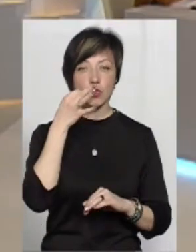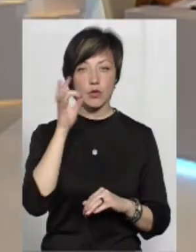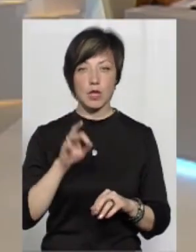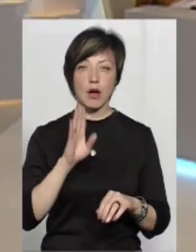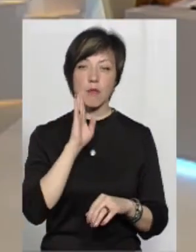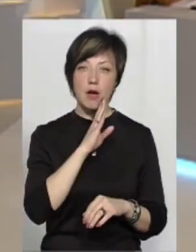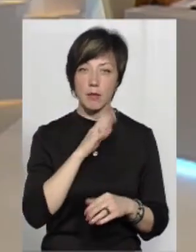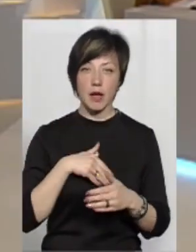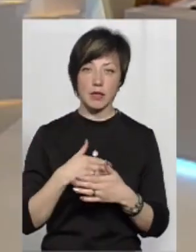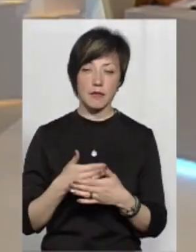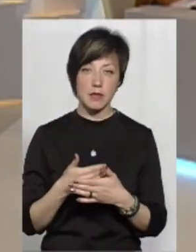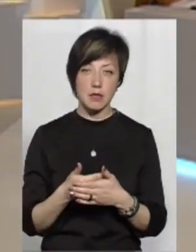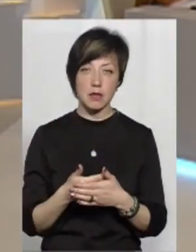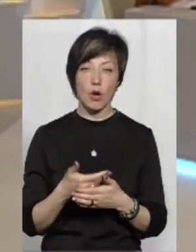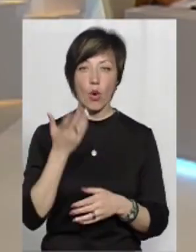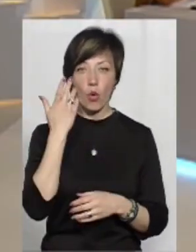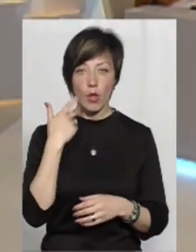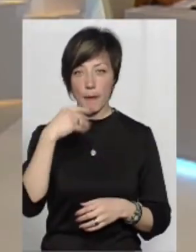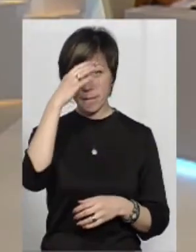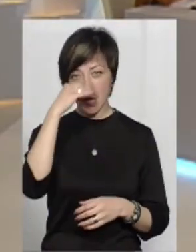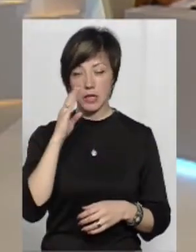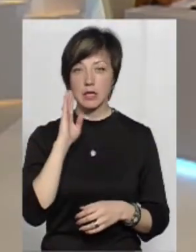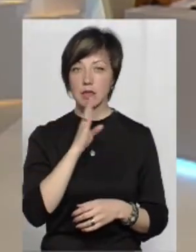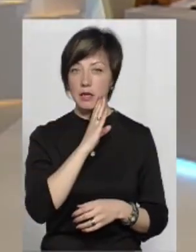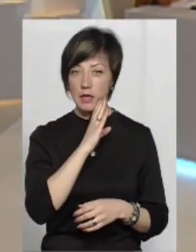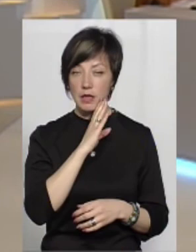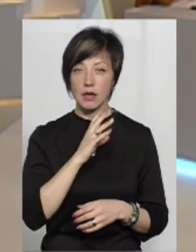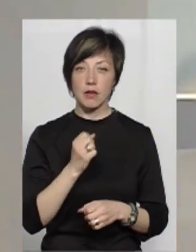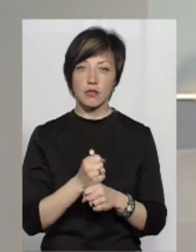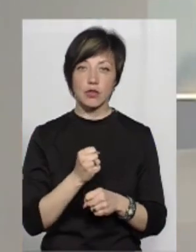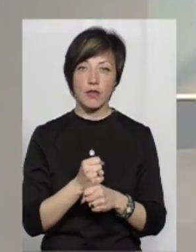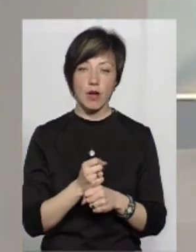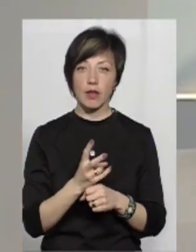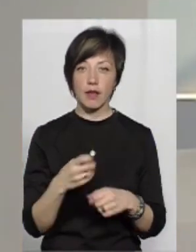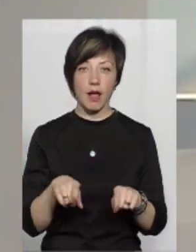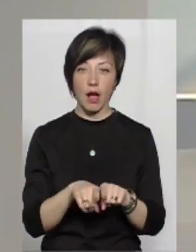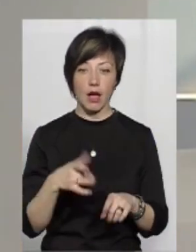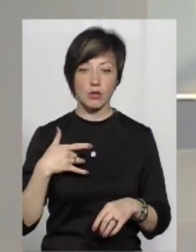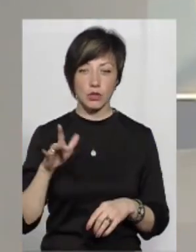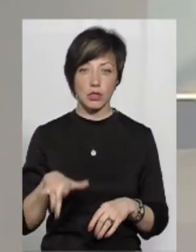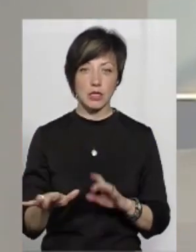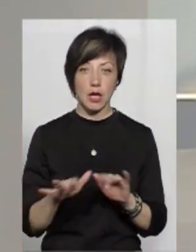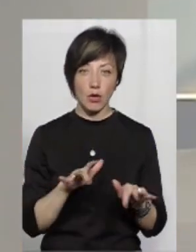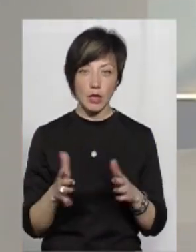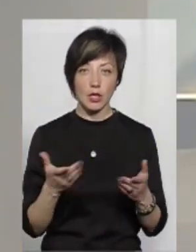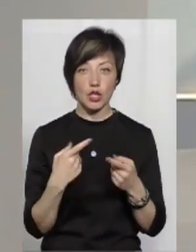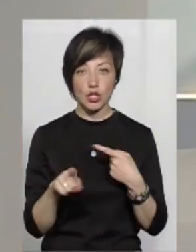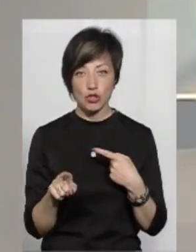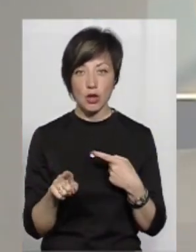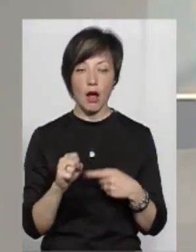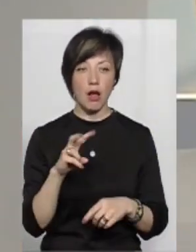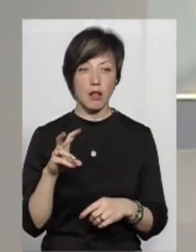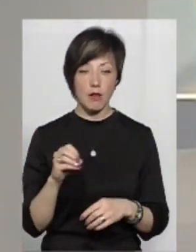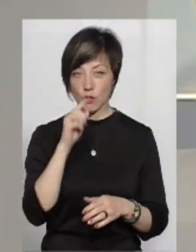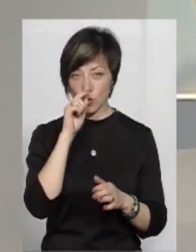і як мама, і як громадська активістка, коли батьки вживають нехай не таких радикальних заходів, а якихось інших,